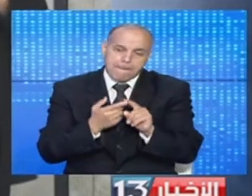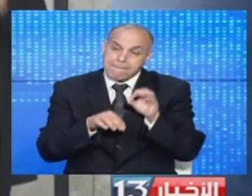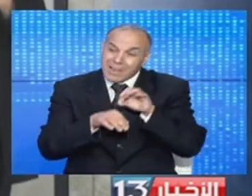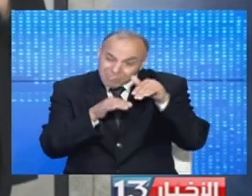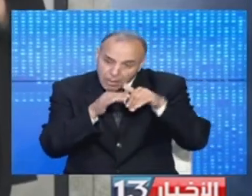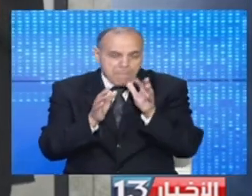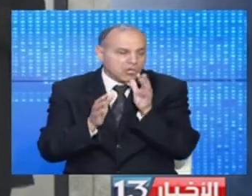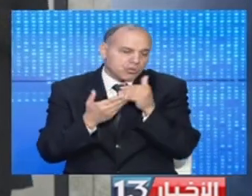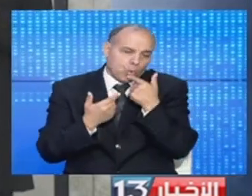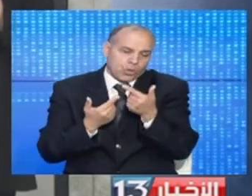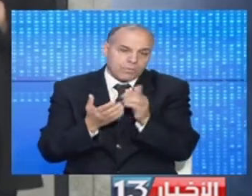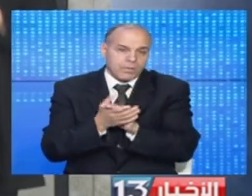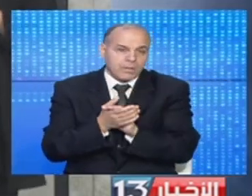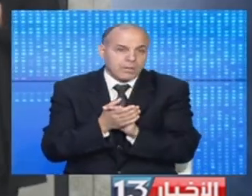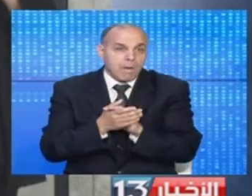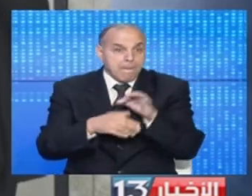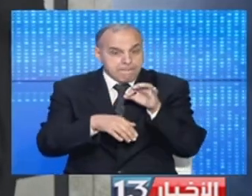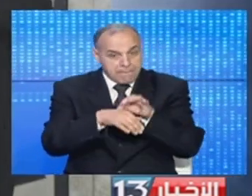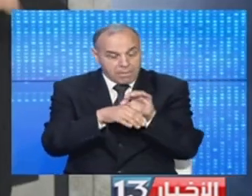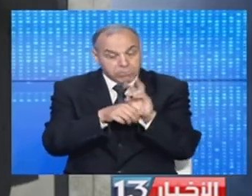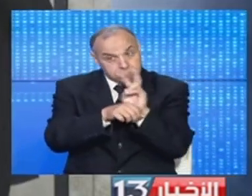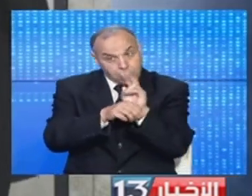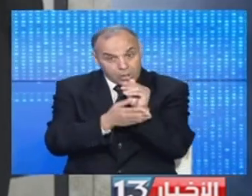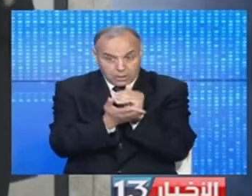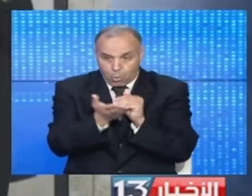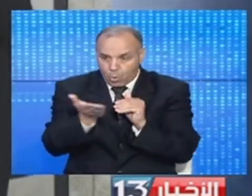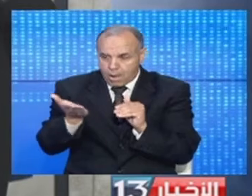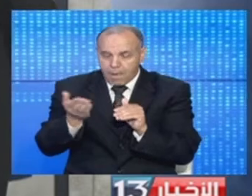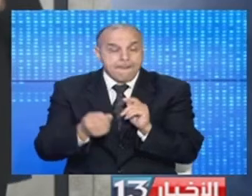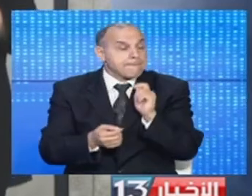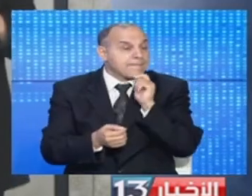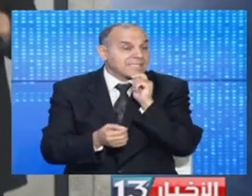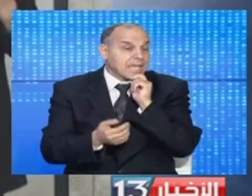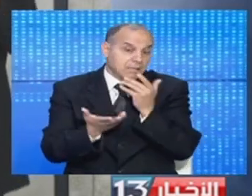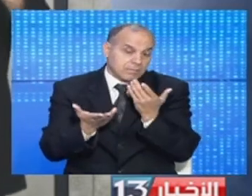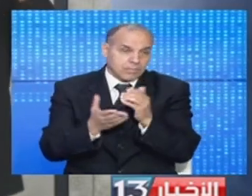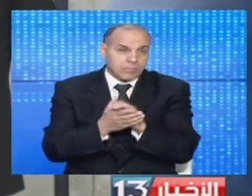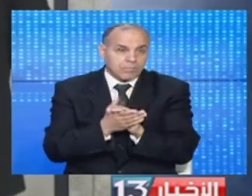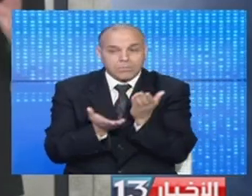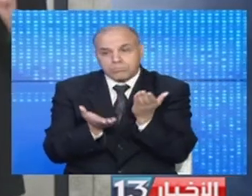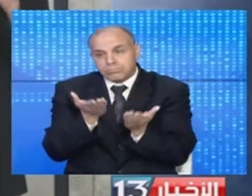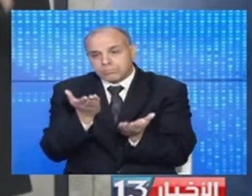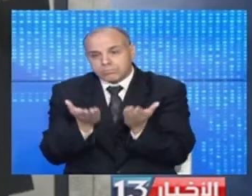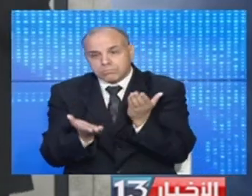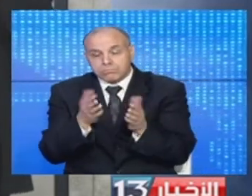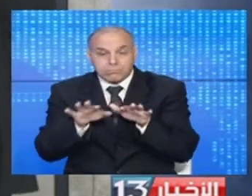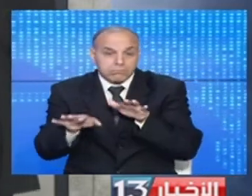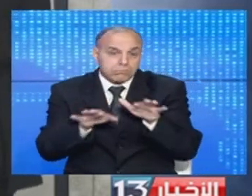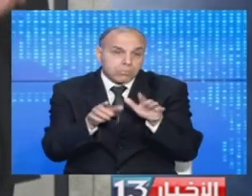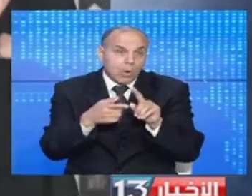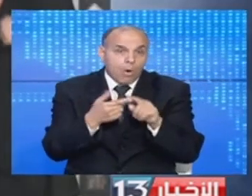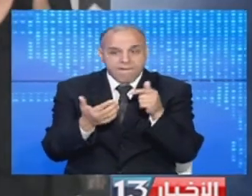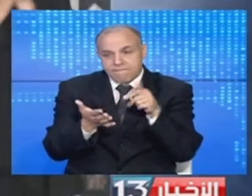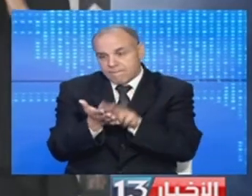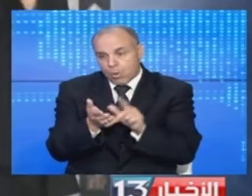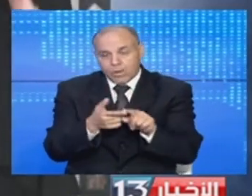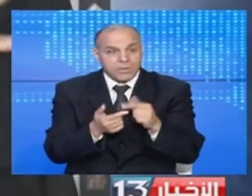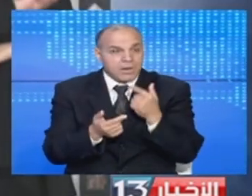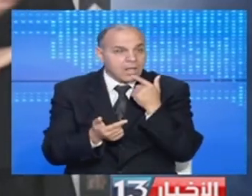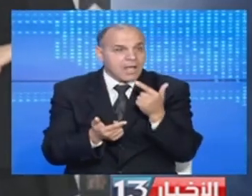الوبائي الوضع الوبائي ما زلنا الرقب فيه وما زلنا نقيم فيه الاجراءات اللي تم اتخاذها